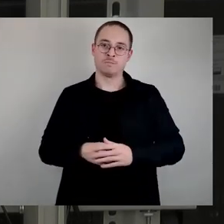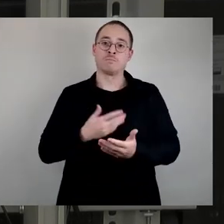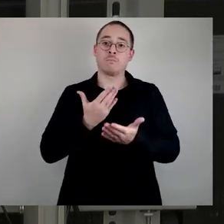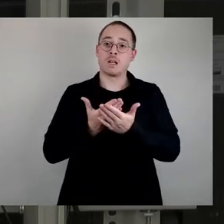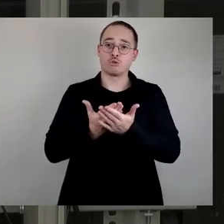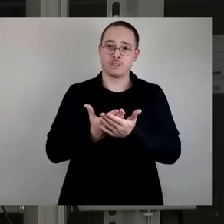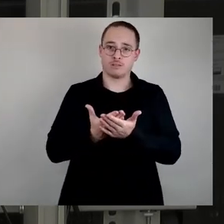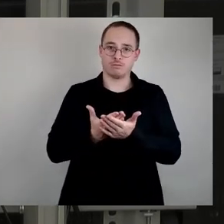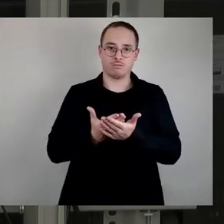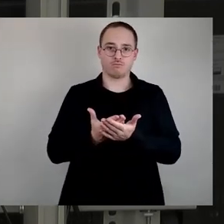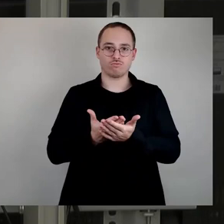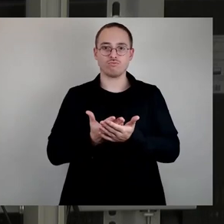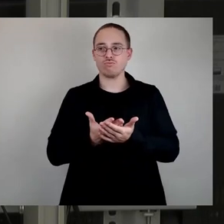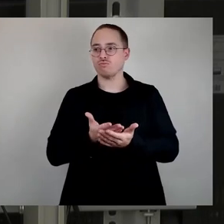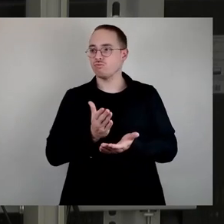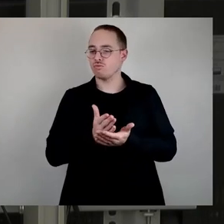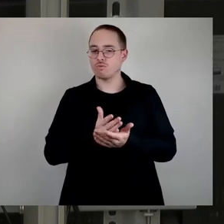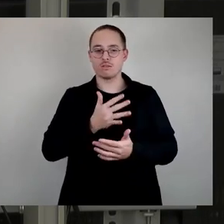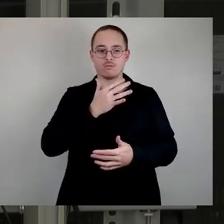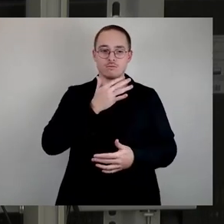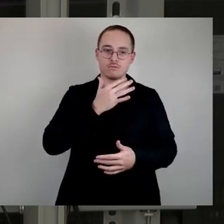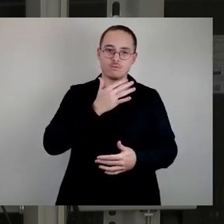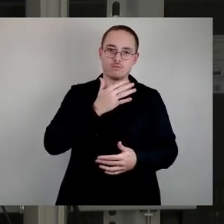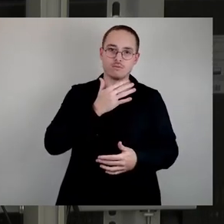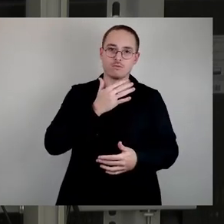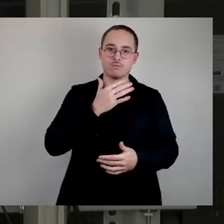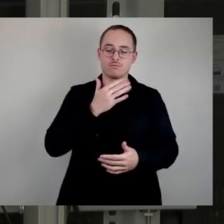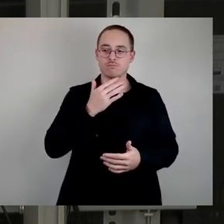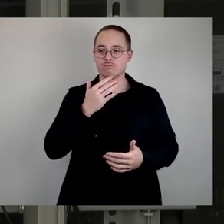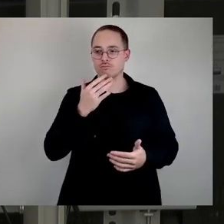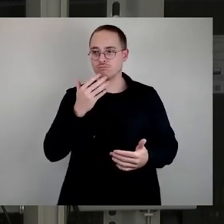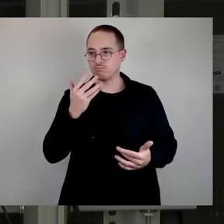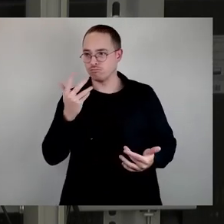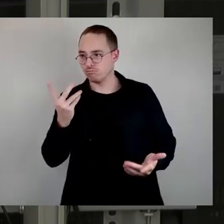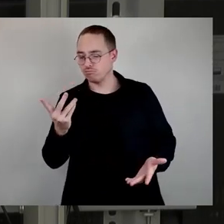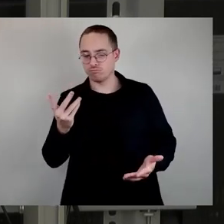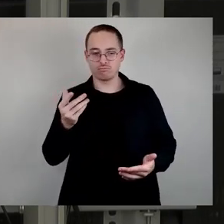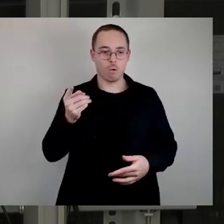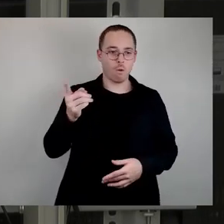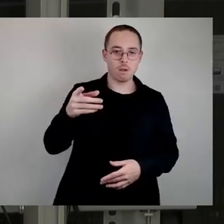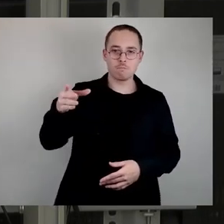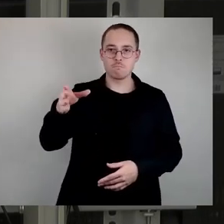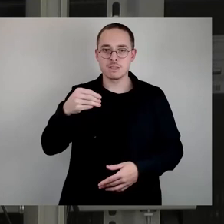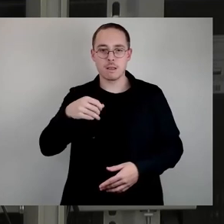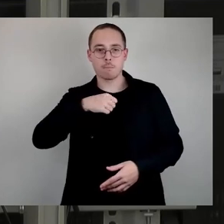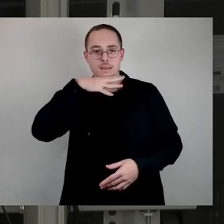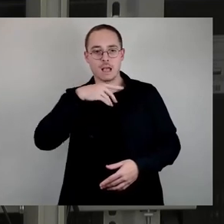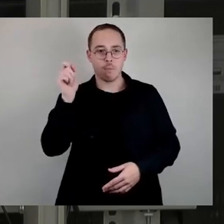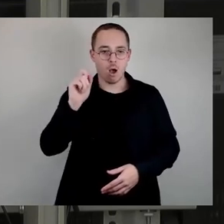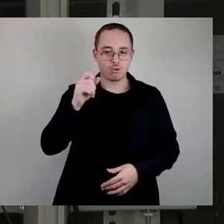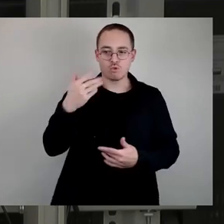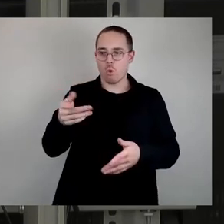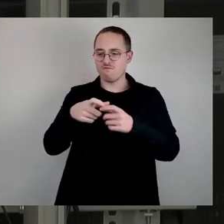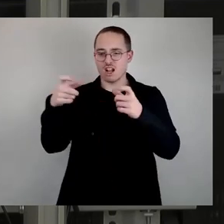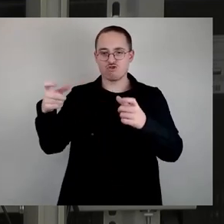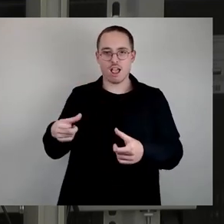x verschiedenen Variationen gerufen wird, dort mit Mittagspause, an anderer Stelle ohne, da Verstärkerverbot und hier